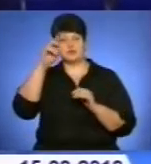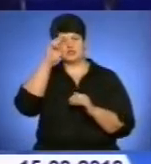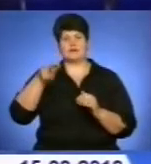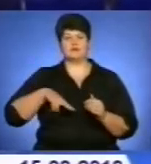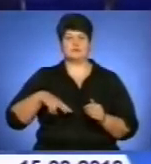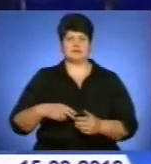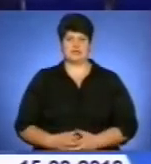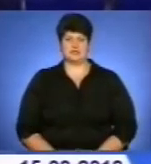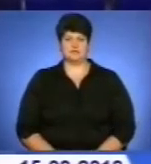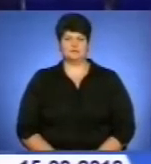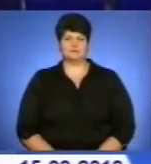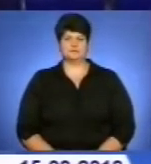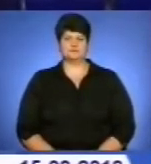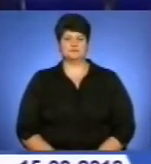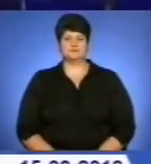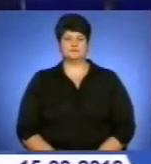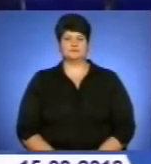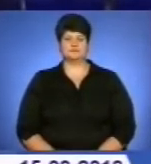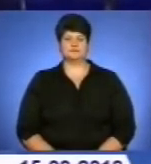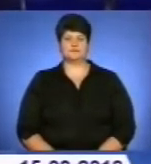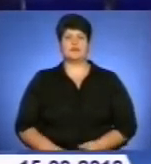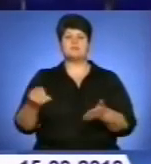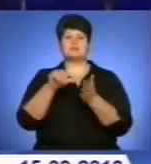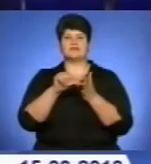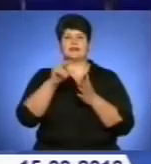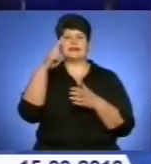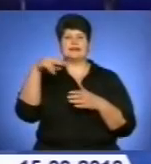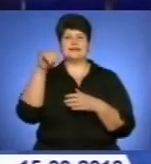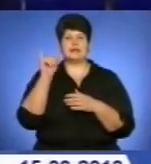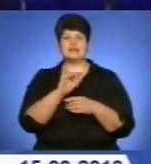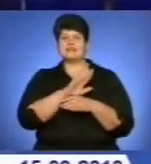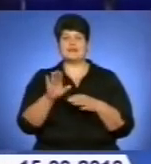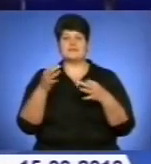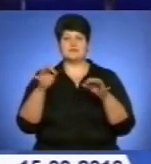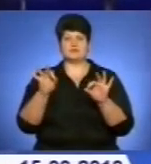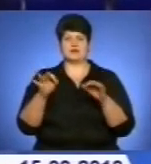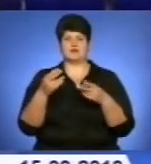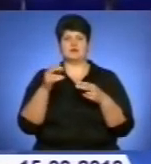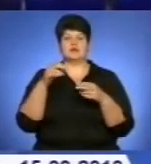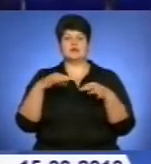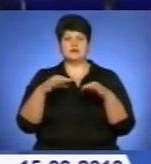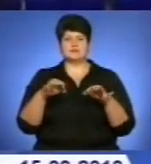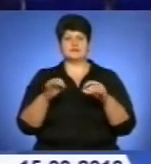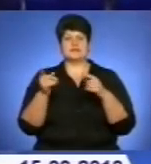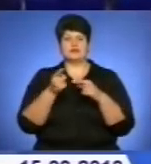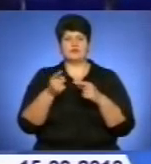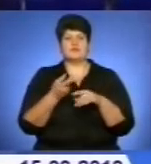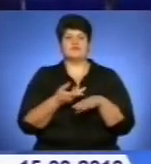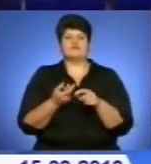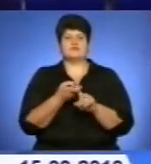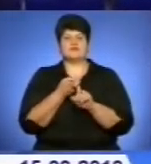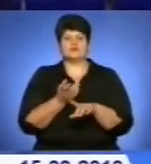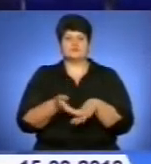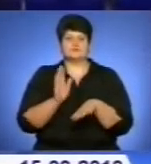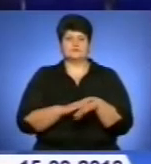напрямках. Переметена дорога зі Зборівського до Кременецького району. Про це повідомляють в